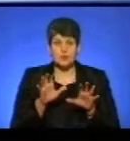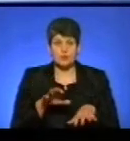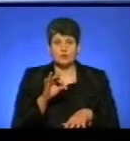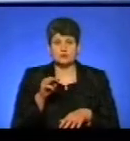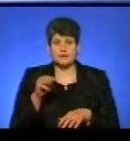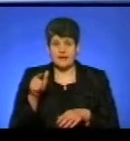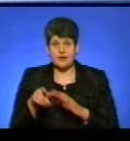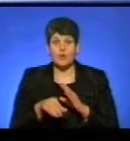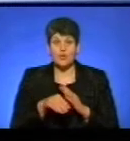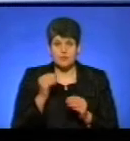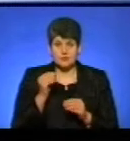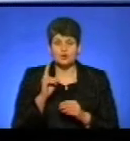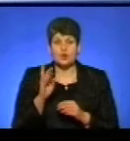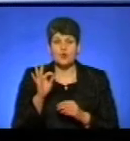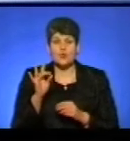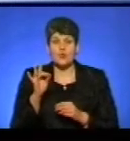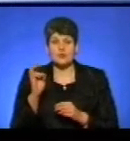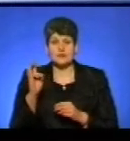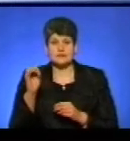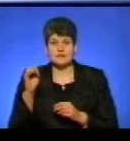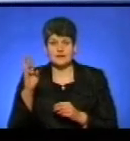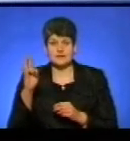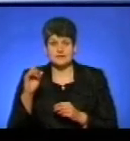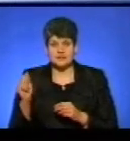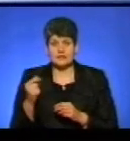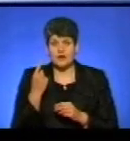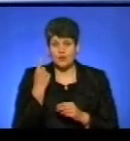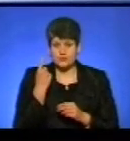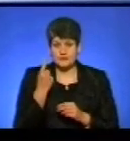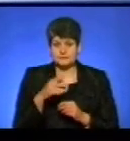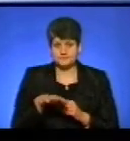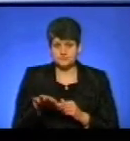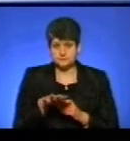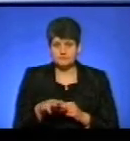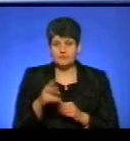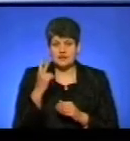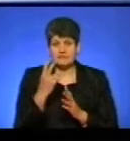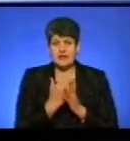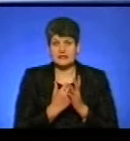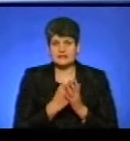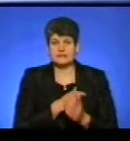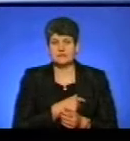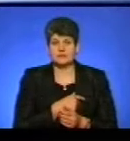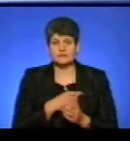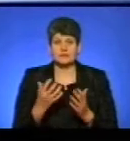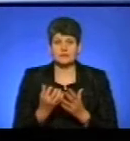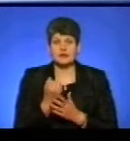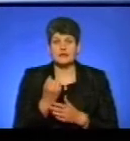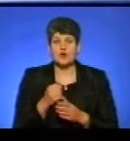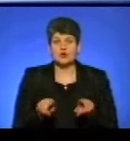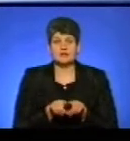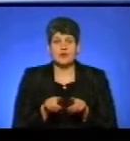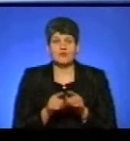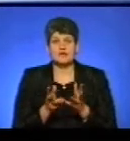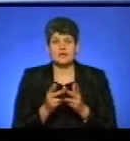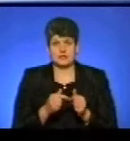обрані, то в Корненській об'єднаній територіальній громаді на одній із дільниць два кандидати в депутати набрали однакову кількість